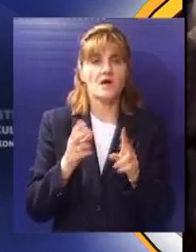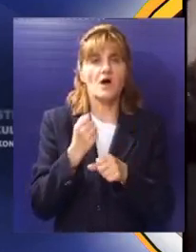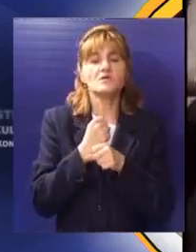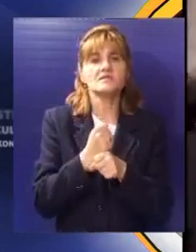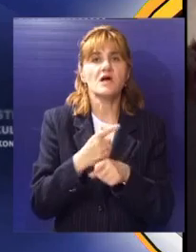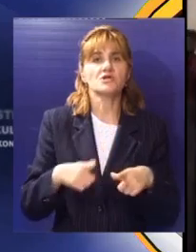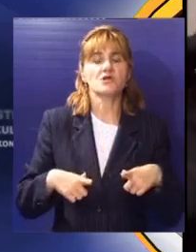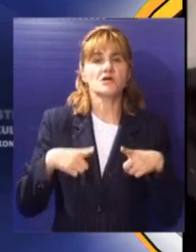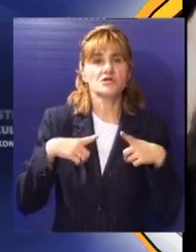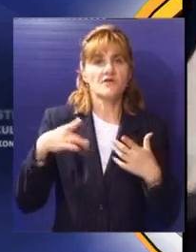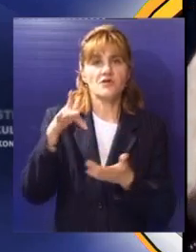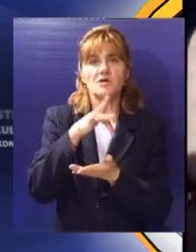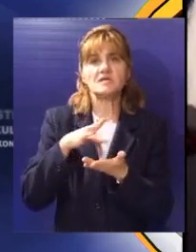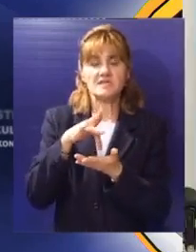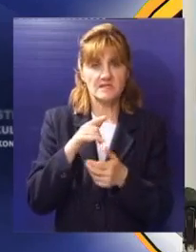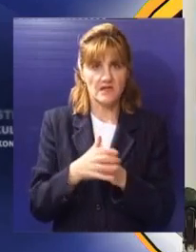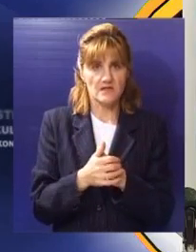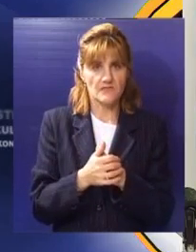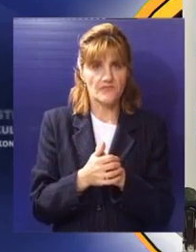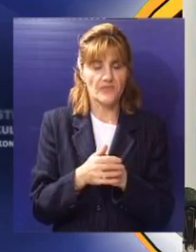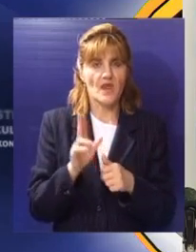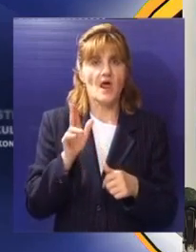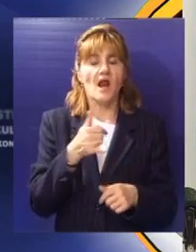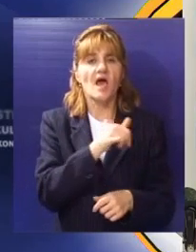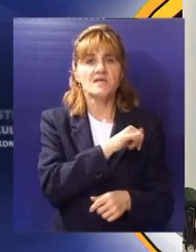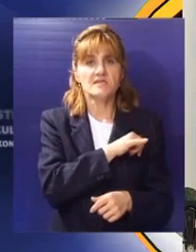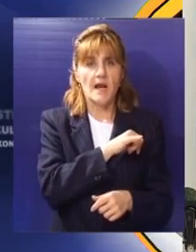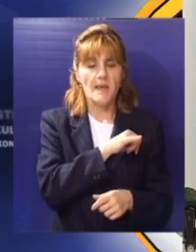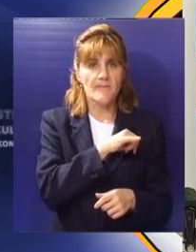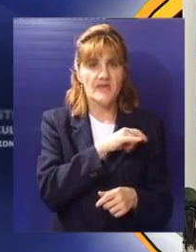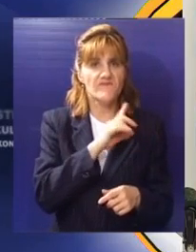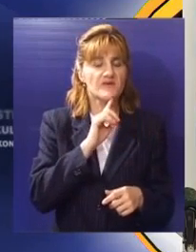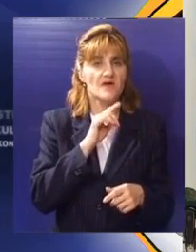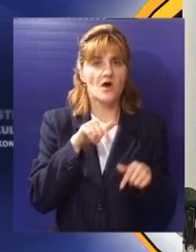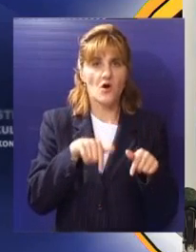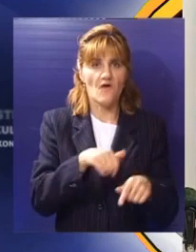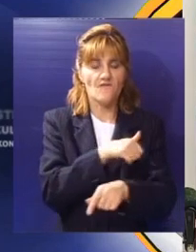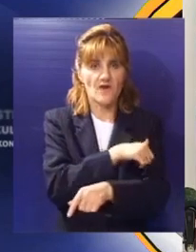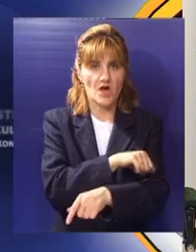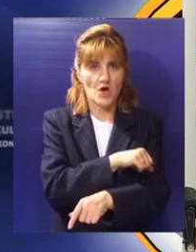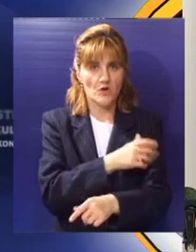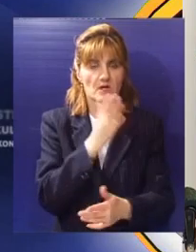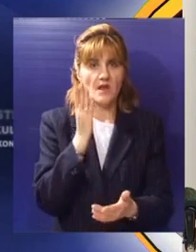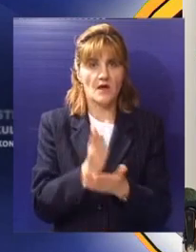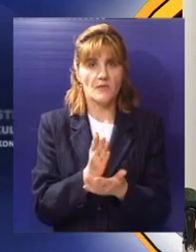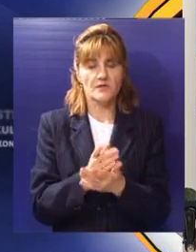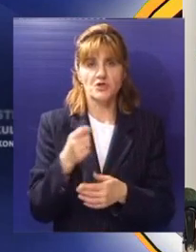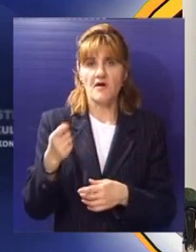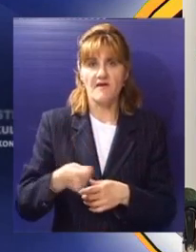životne sredine. Najzanimljivije jeste da će ove godine naš festival